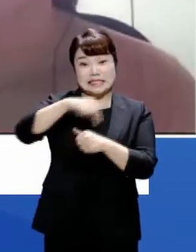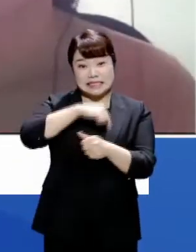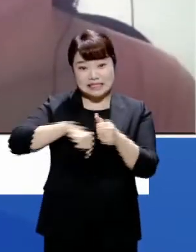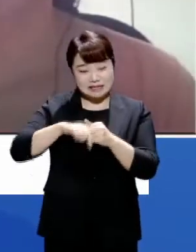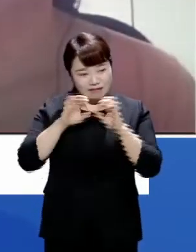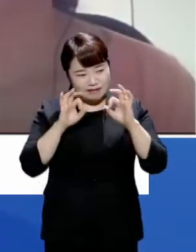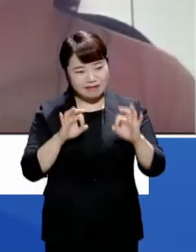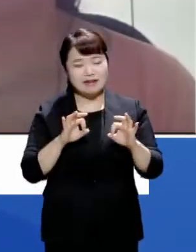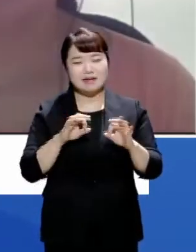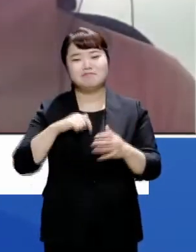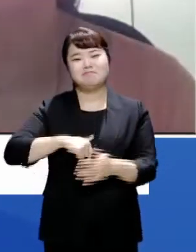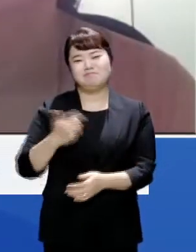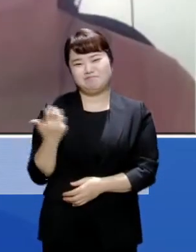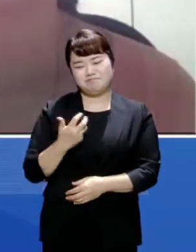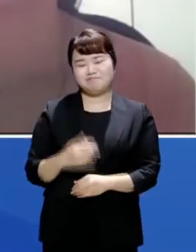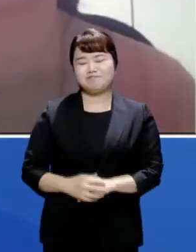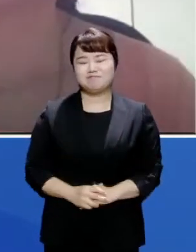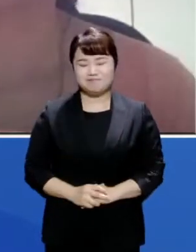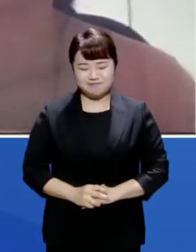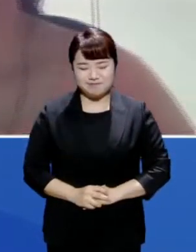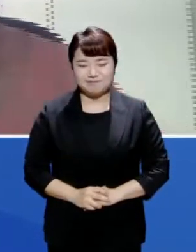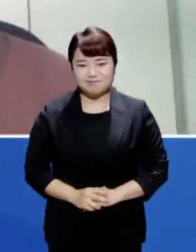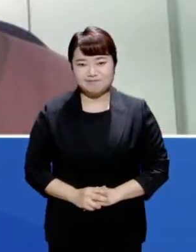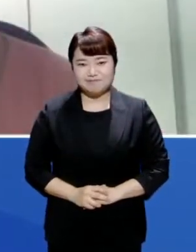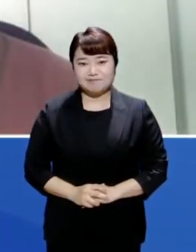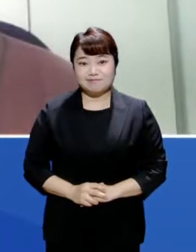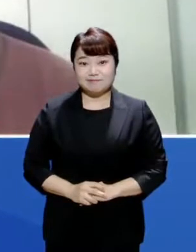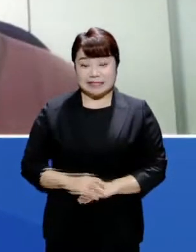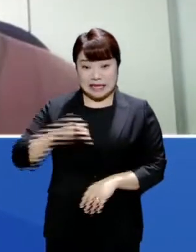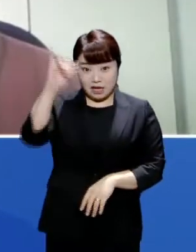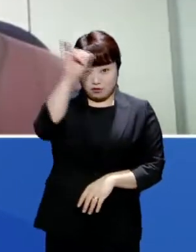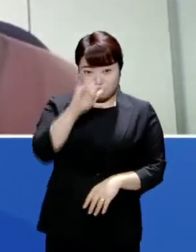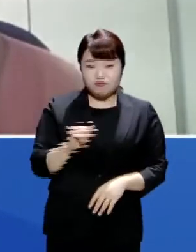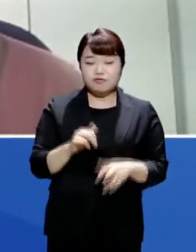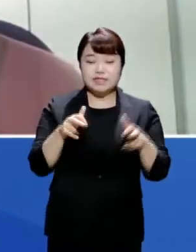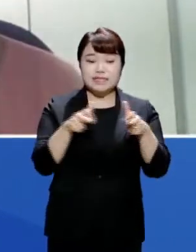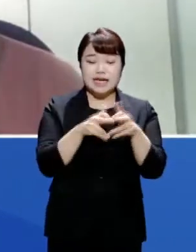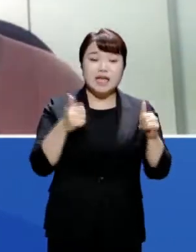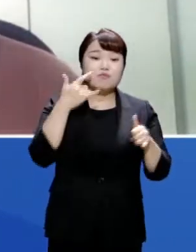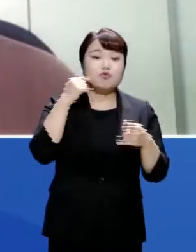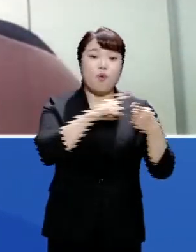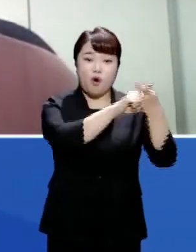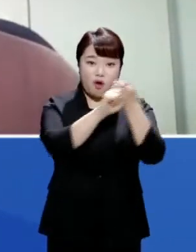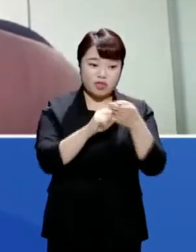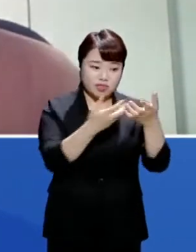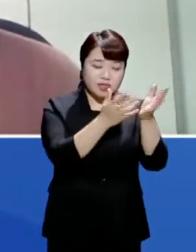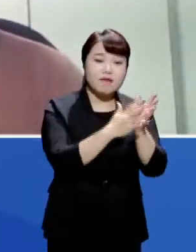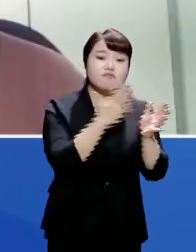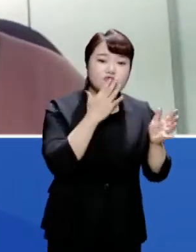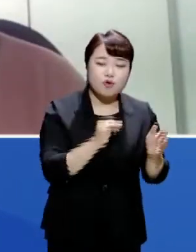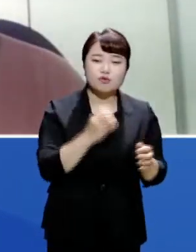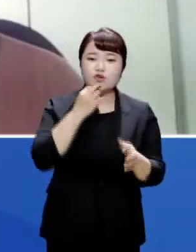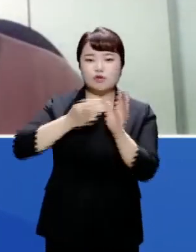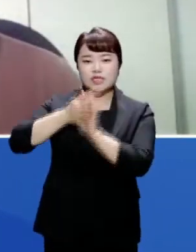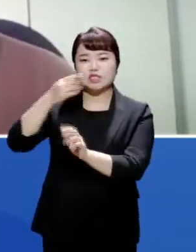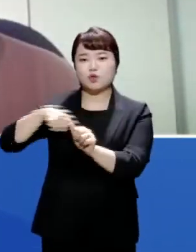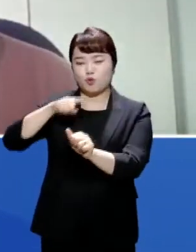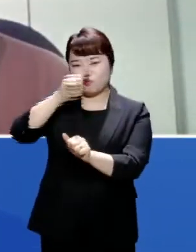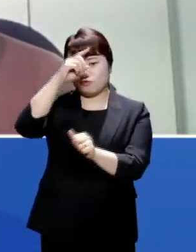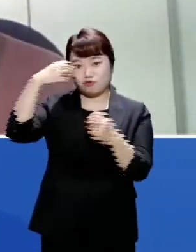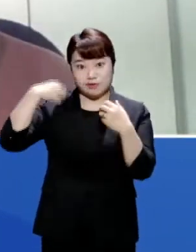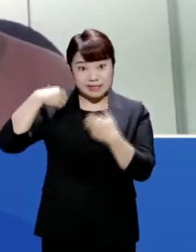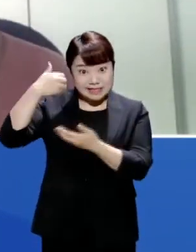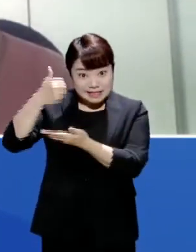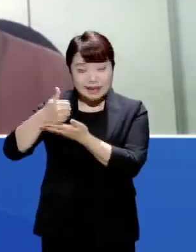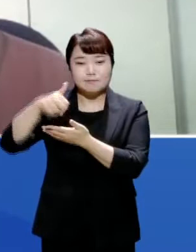안타깝고 그렇습니다. 일단 전국 장애인 부모 연대를 비롯해 조희연 서울시 교육감까지 영화